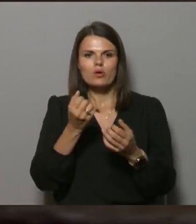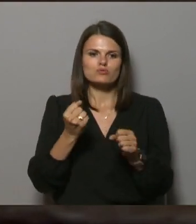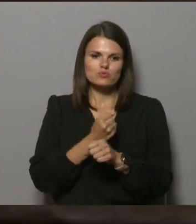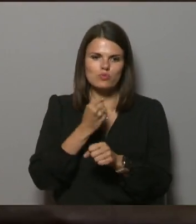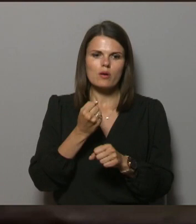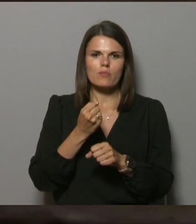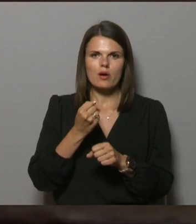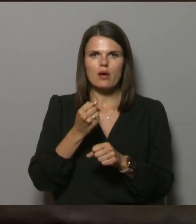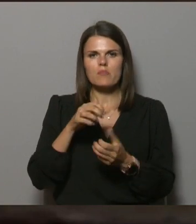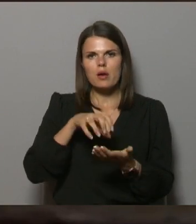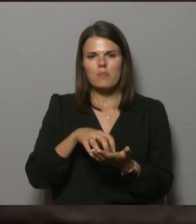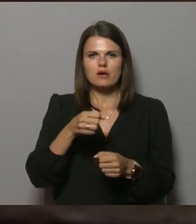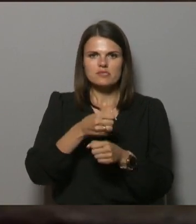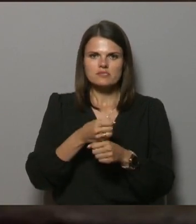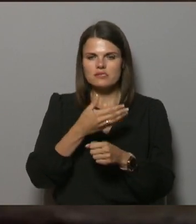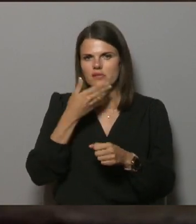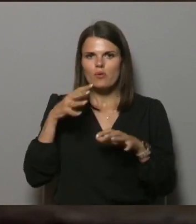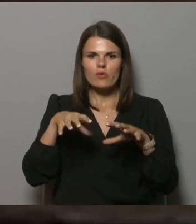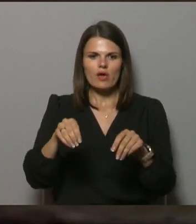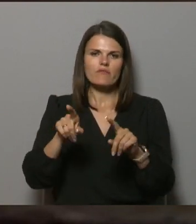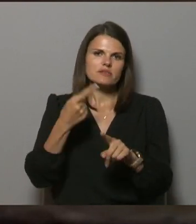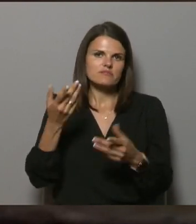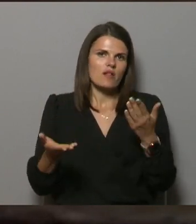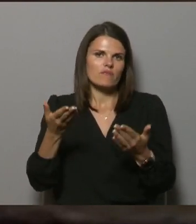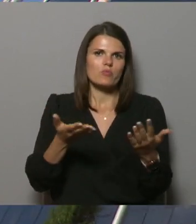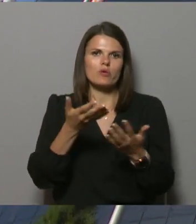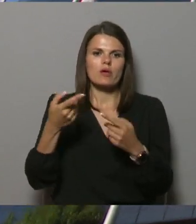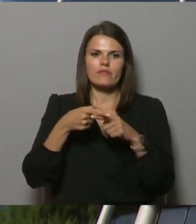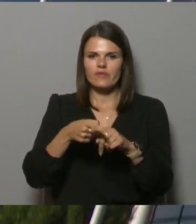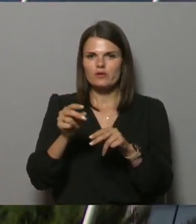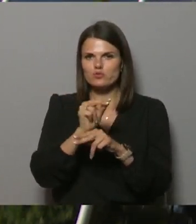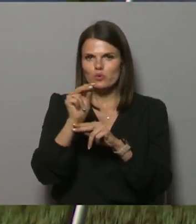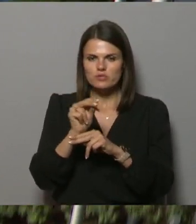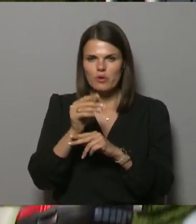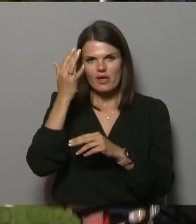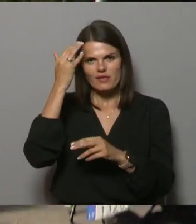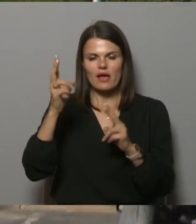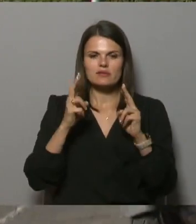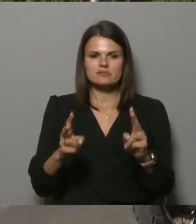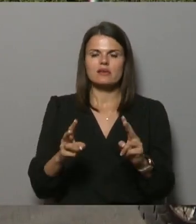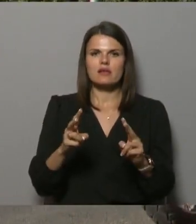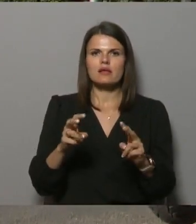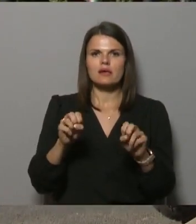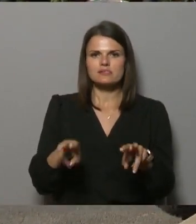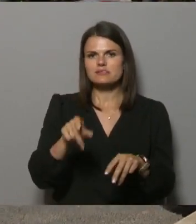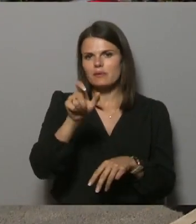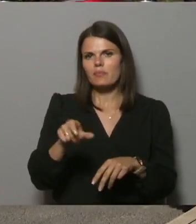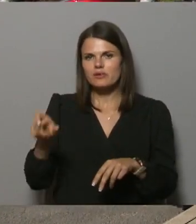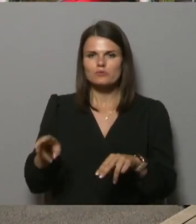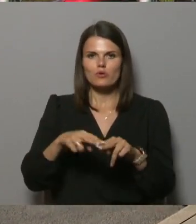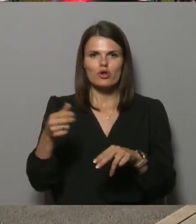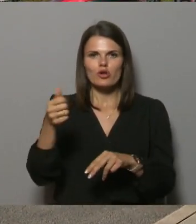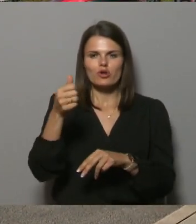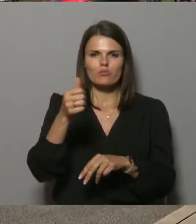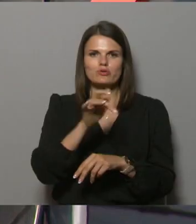bāze stacijā nav jāveic vēl kādu tehniskiem uzlupojumiem. Jācer, ka mobilo sakaru operatoru speciālistiem un īpašajiem